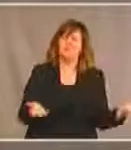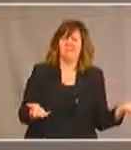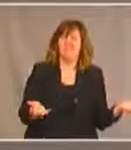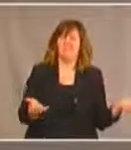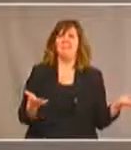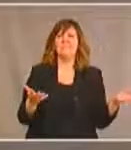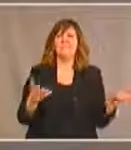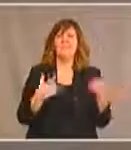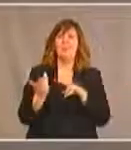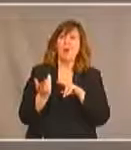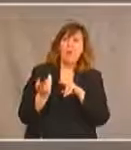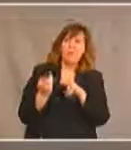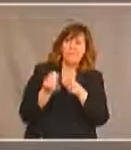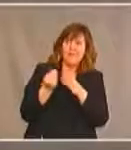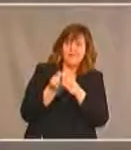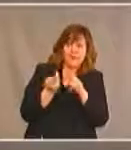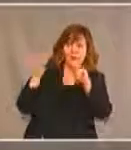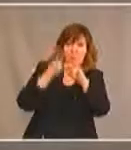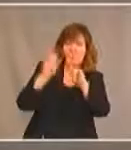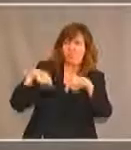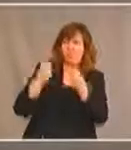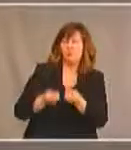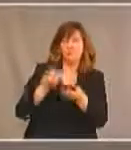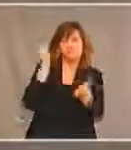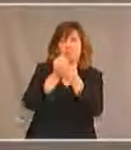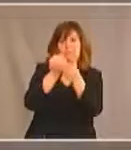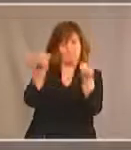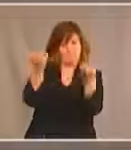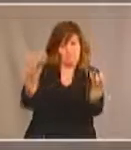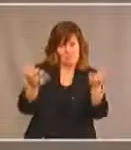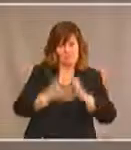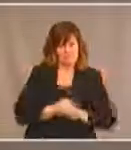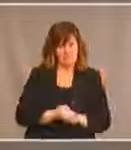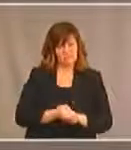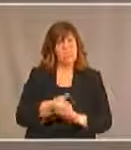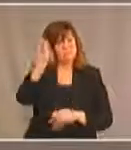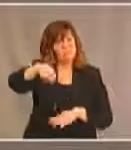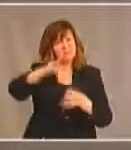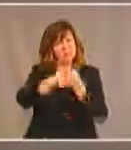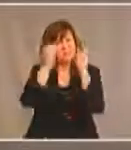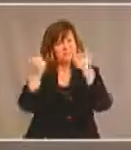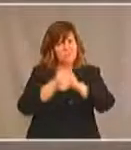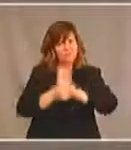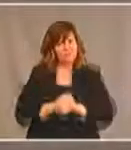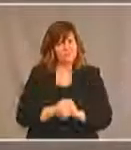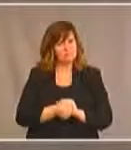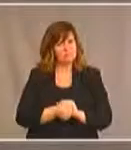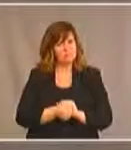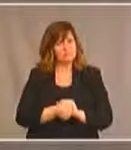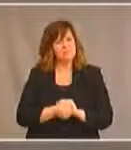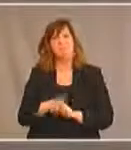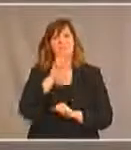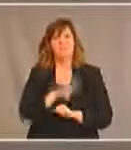de financement depuis cette époque. Il faut que cela change, surtout maintenant